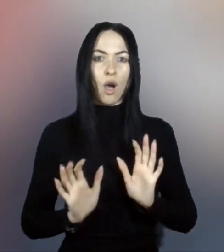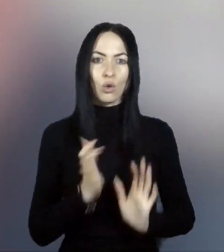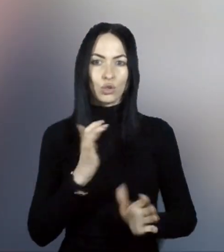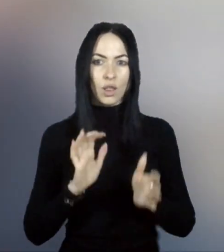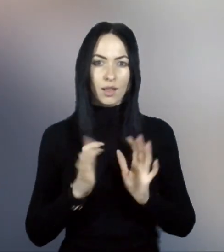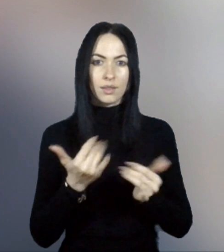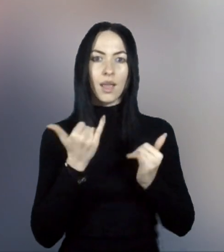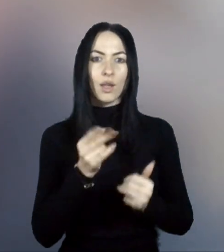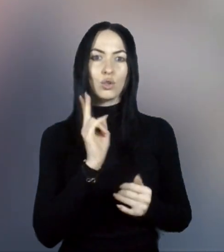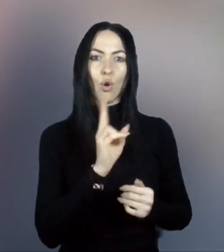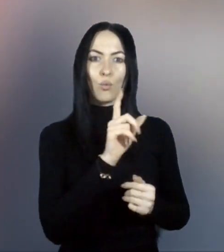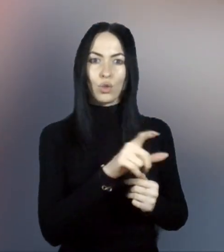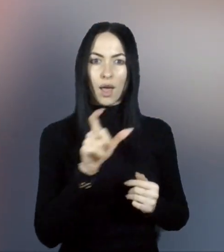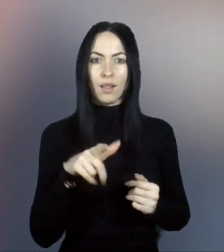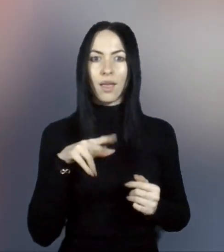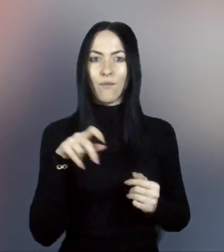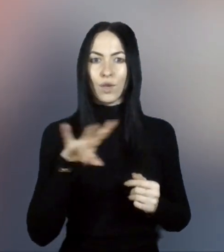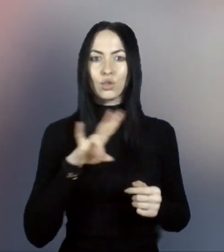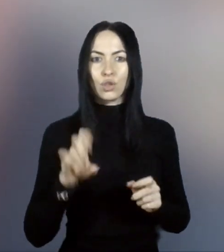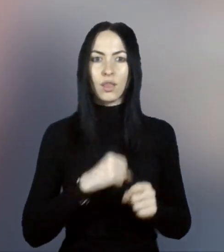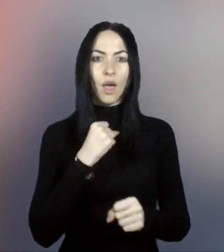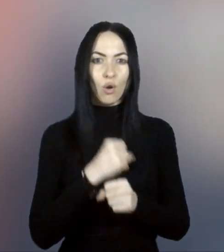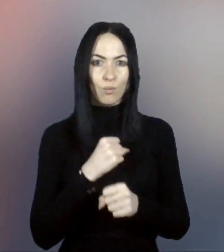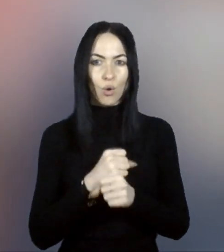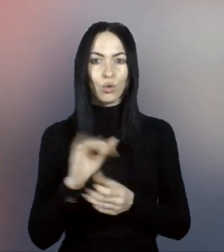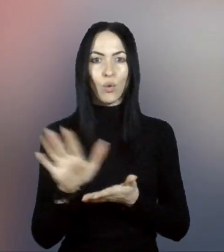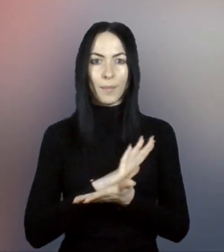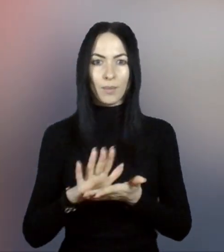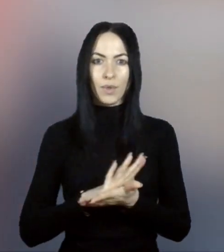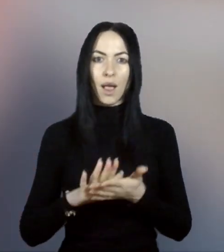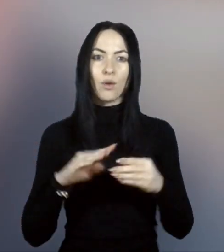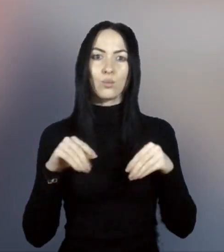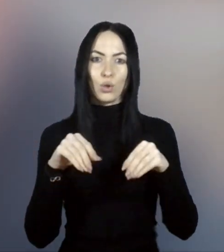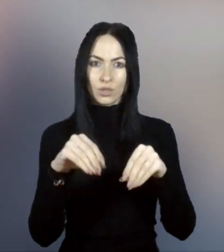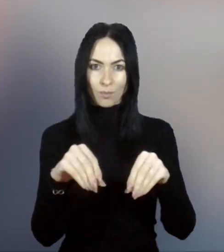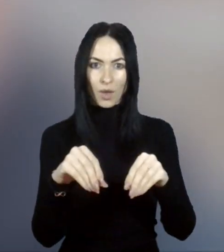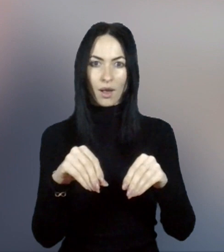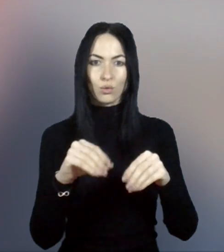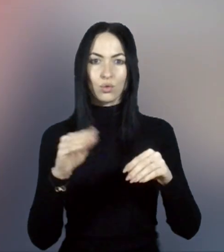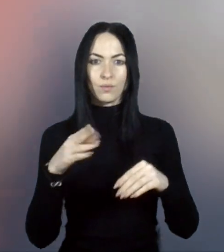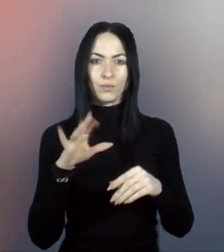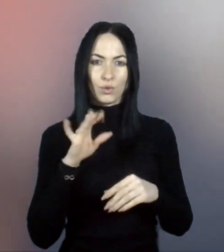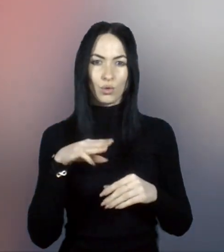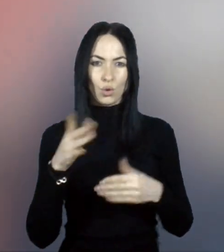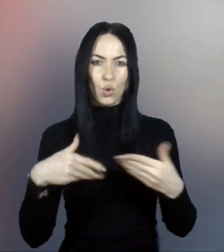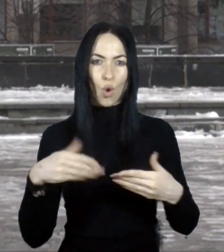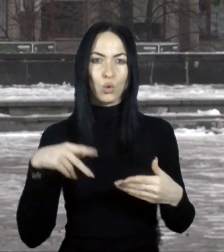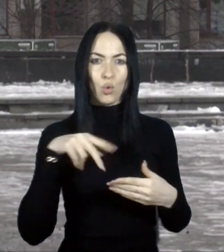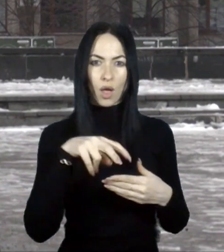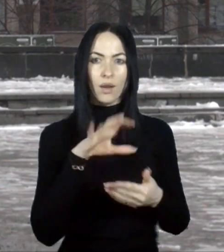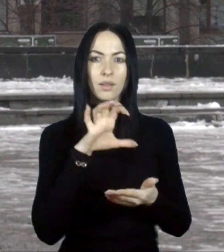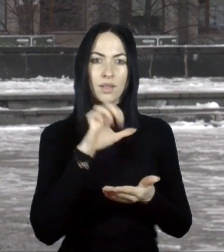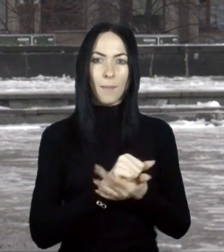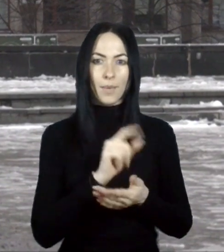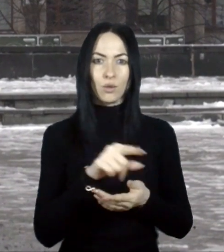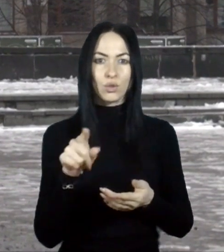комунальники вийшли на роботу, прибирають, посипають тротуари, займаються дорогами. За